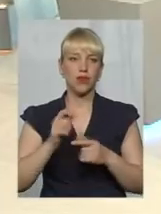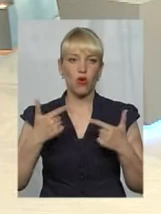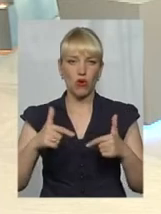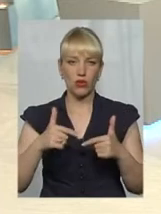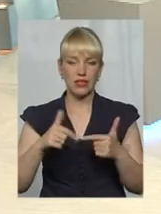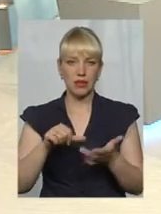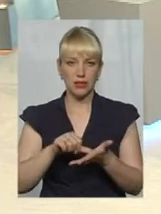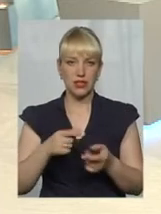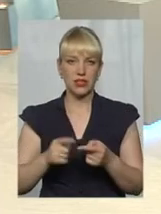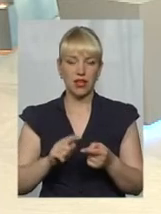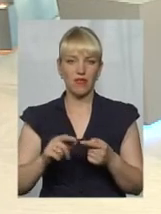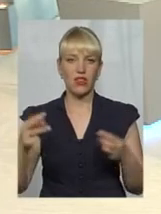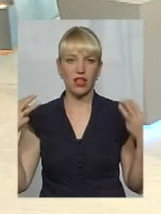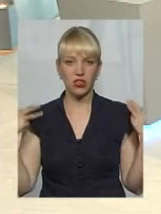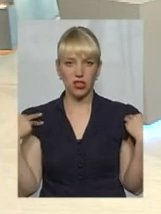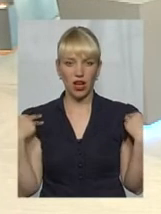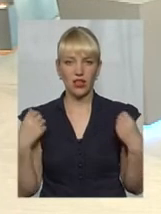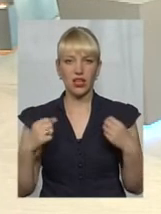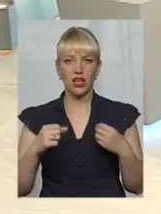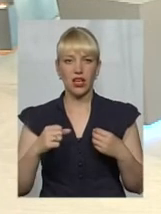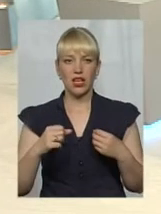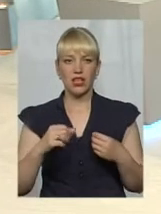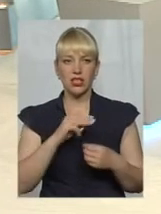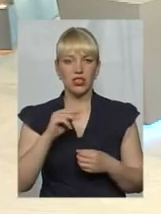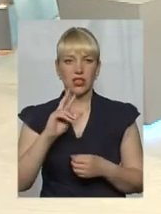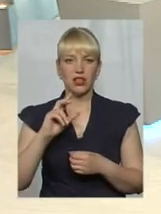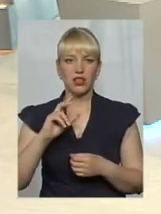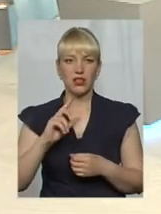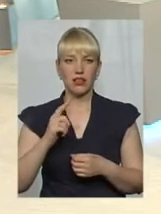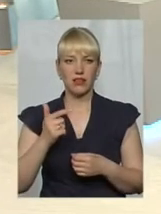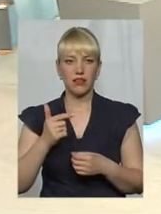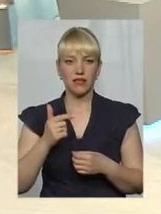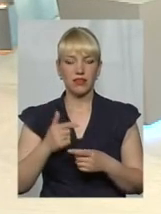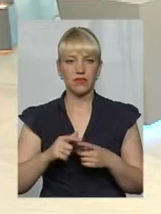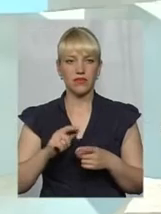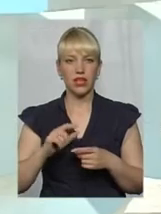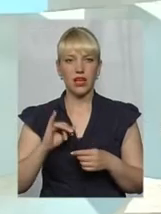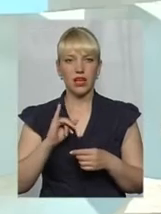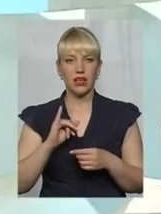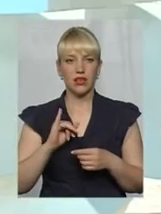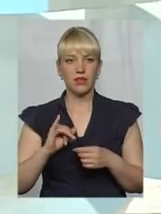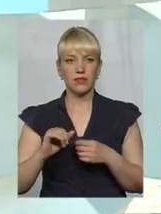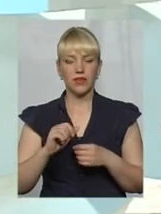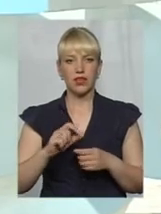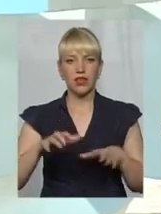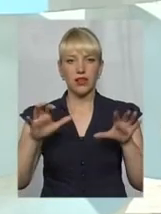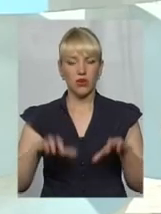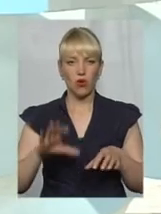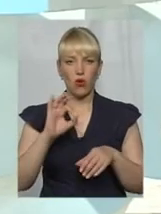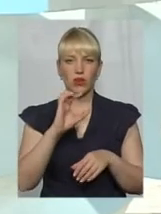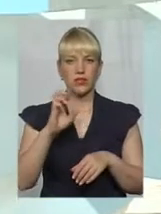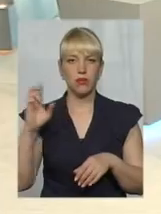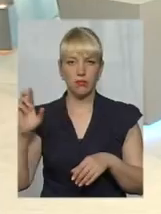Новачок, начальник управління житлово-комунального співерства в місті Хмельницького та Богдан Малінський, керівник громадської організації Рада Голів ОСББ